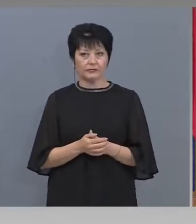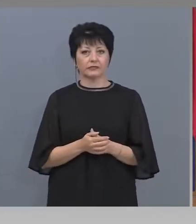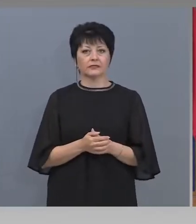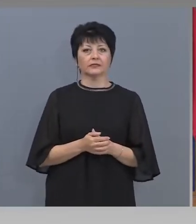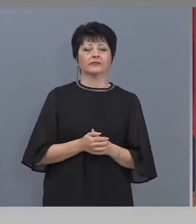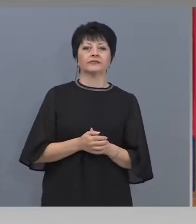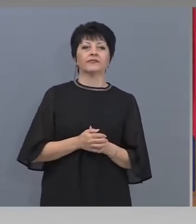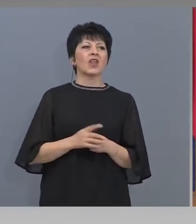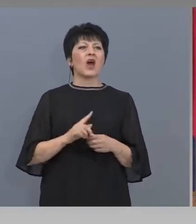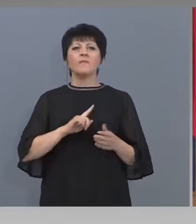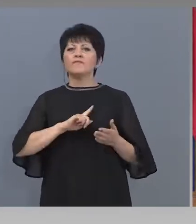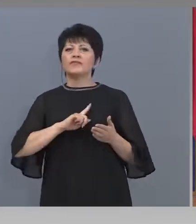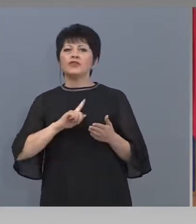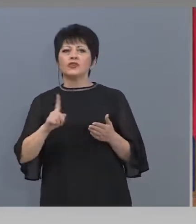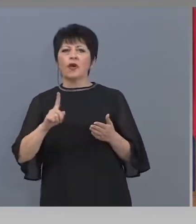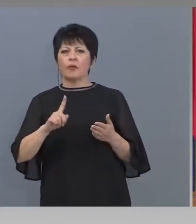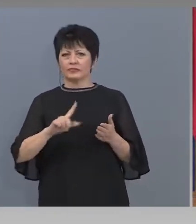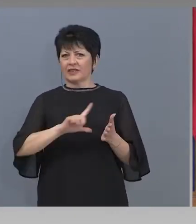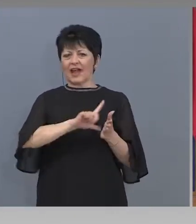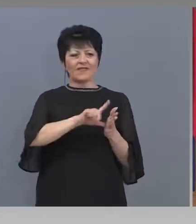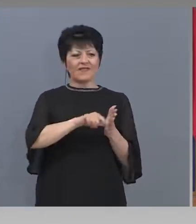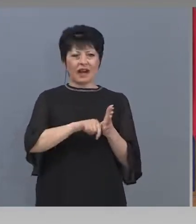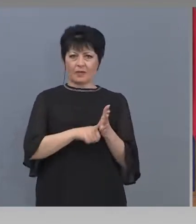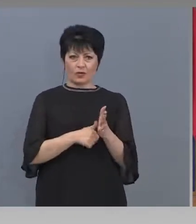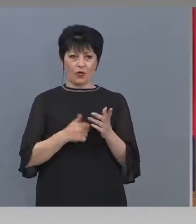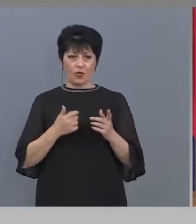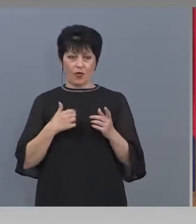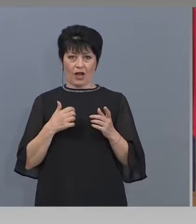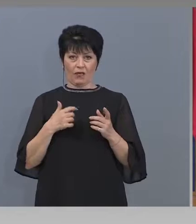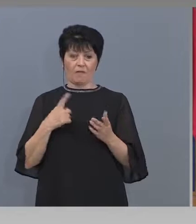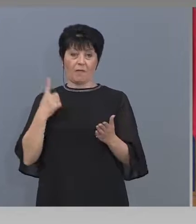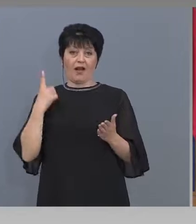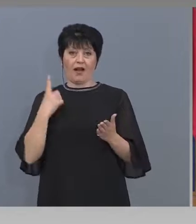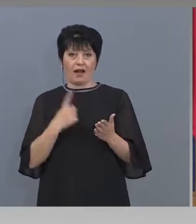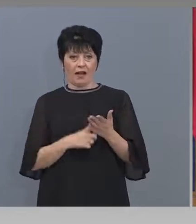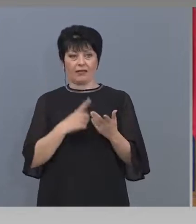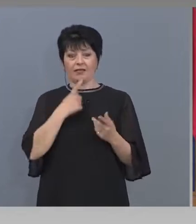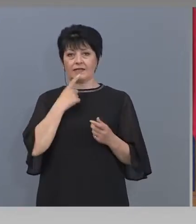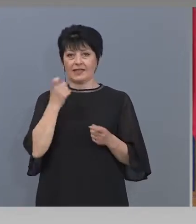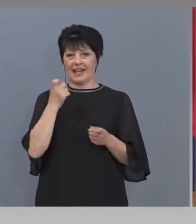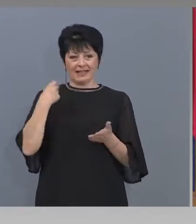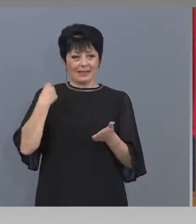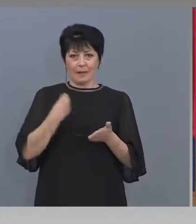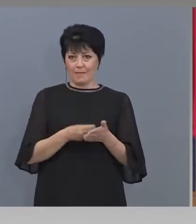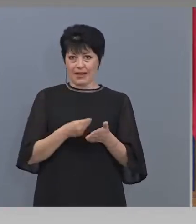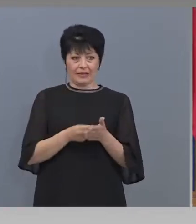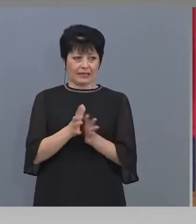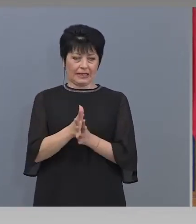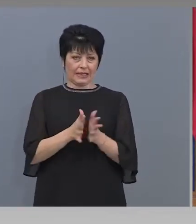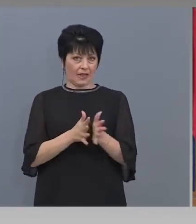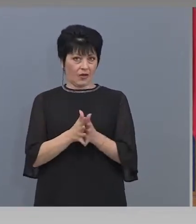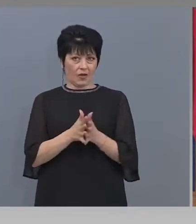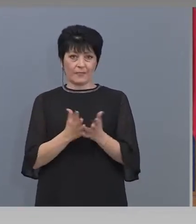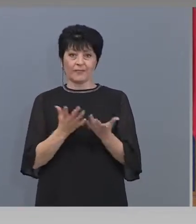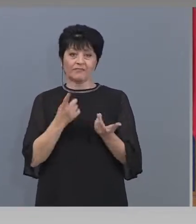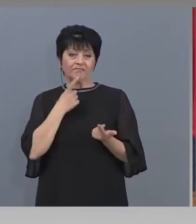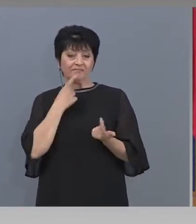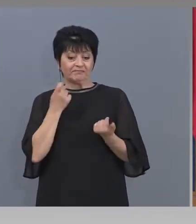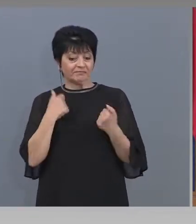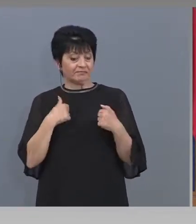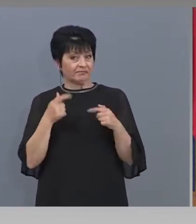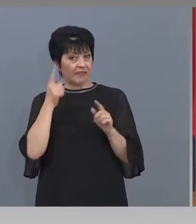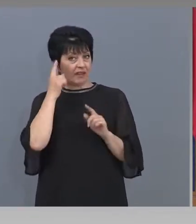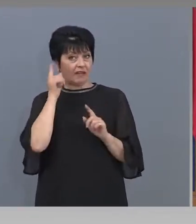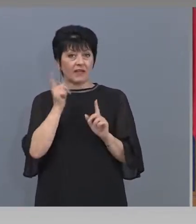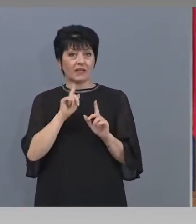До времето, в което гарантираме заплатите на хората, тъй като ние наистина не знаем кога ще започна